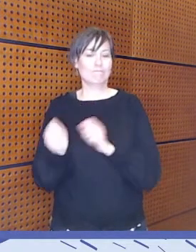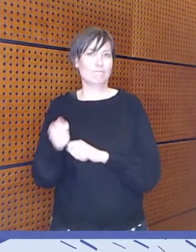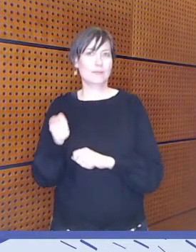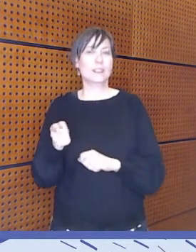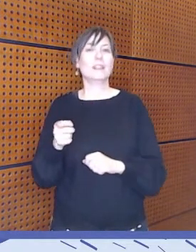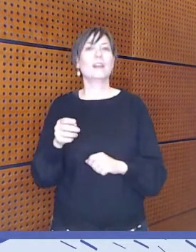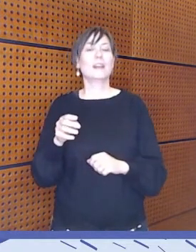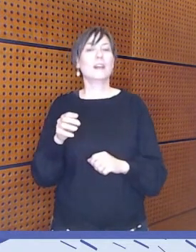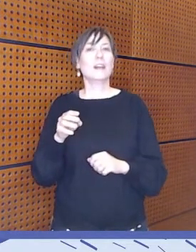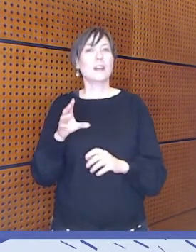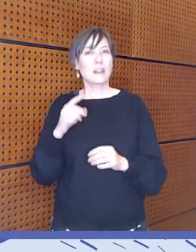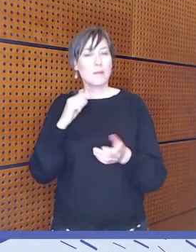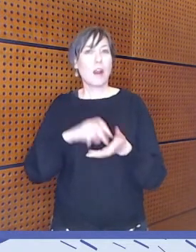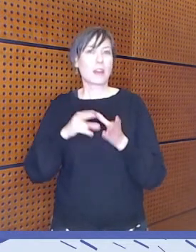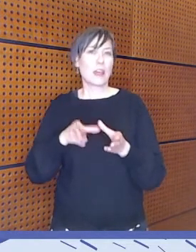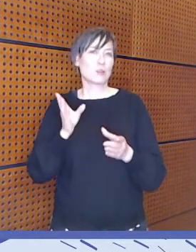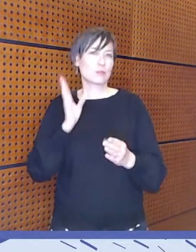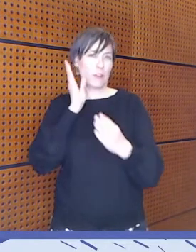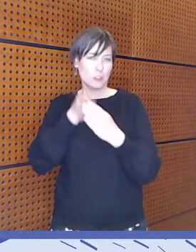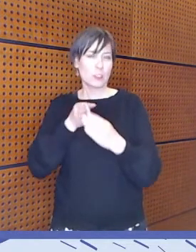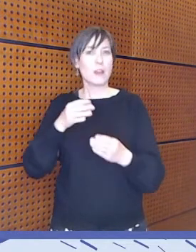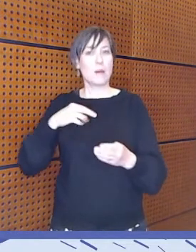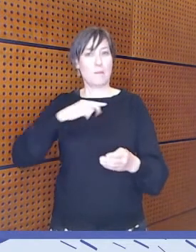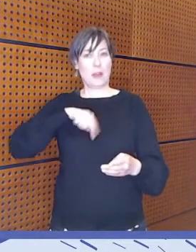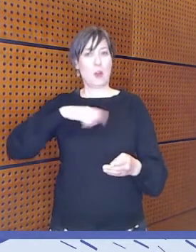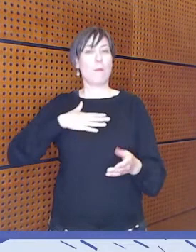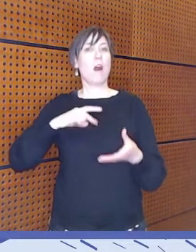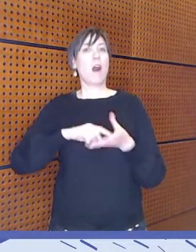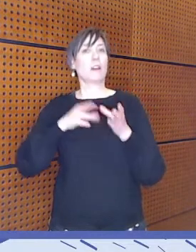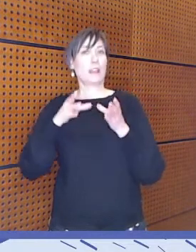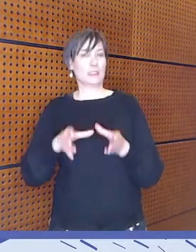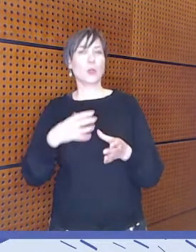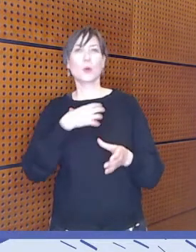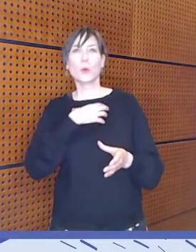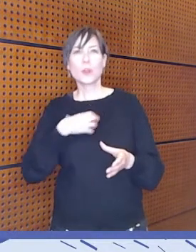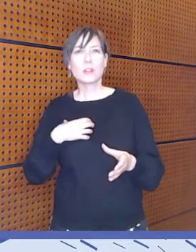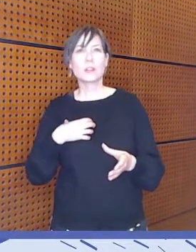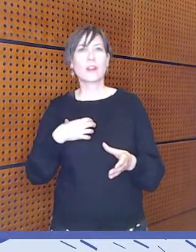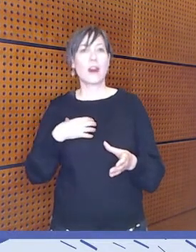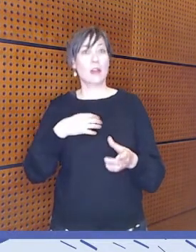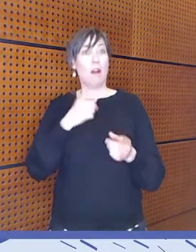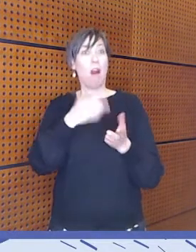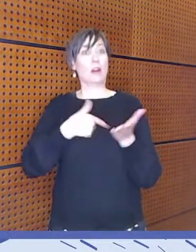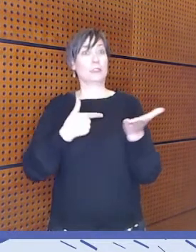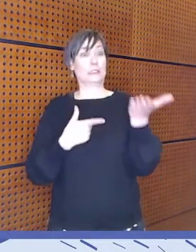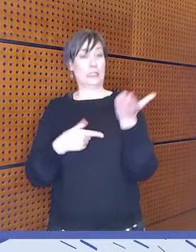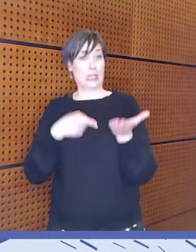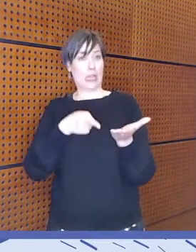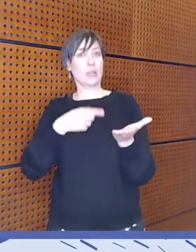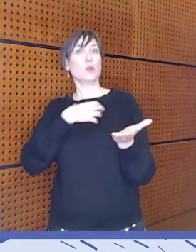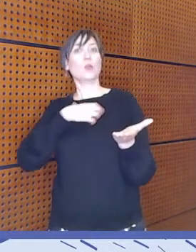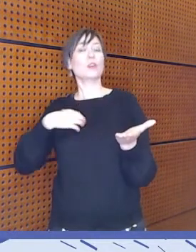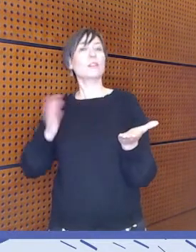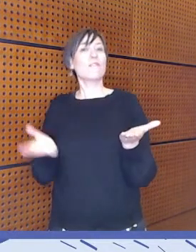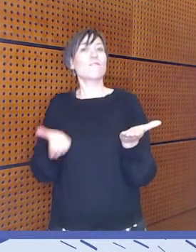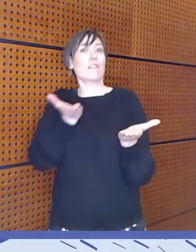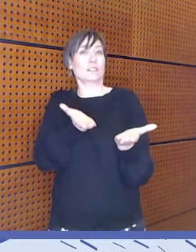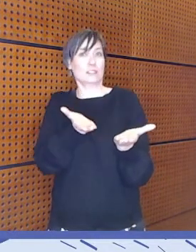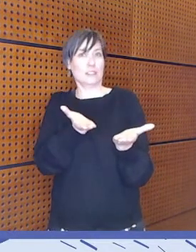Eli pyritään esimerkiksi meidän hankkeessa vastaamaan tähän haasteeseen sillä, että me kehitetään